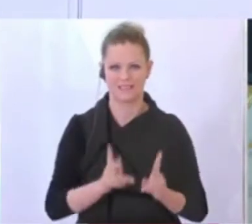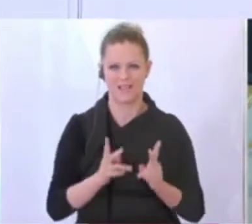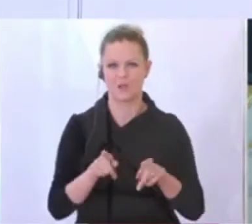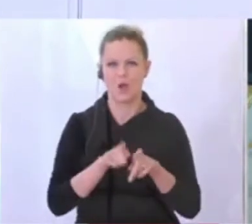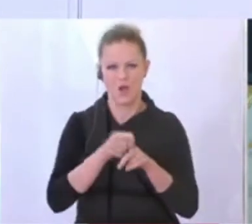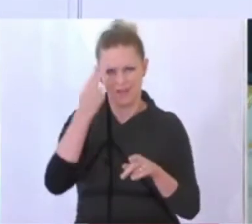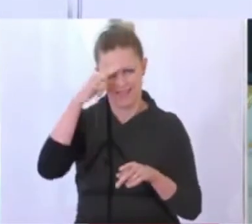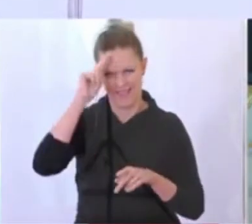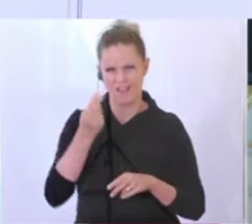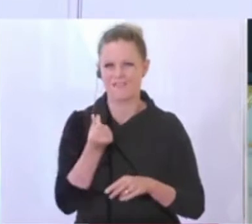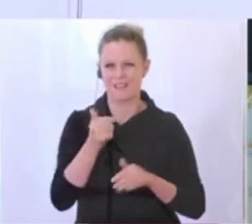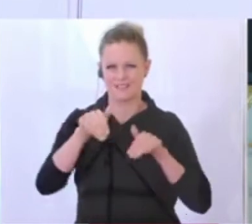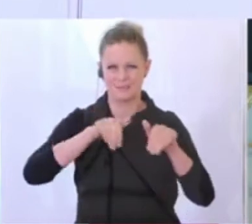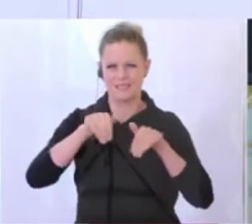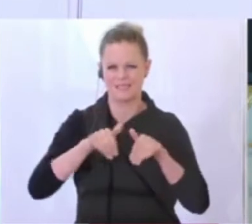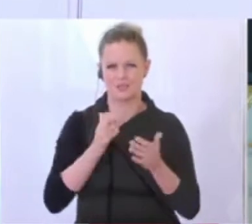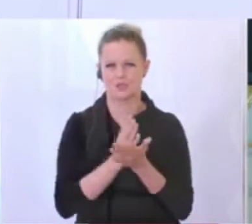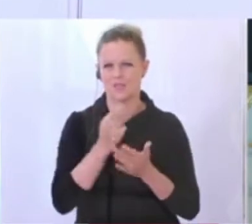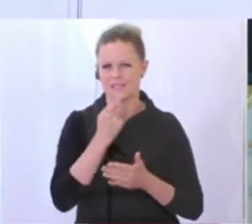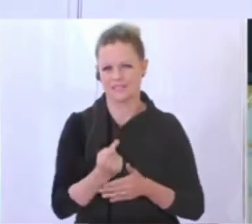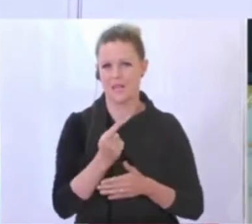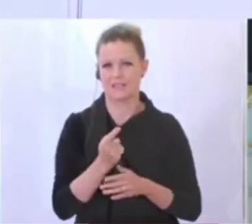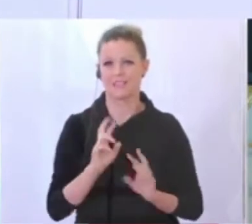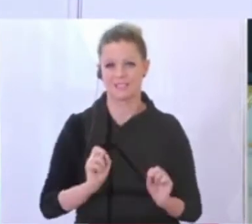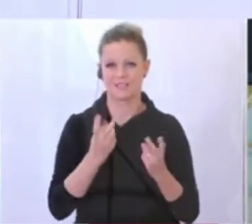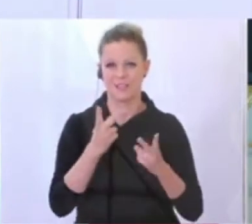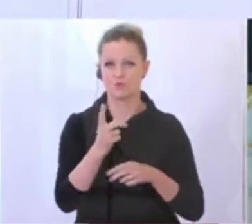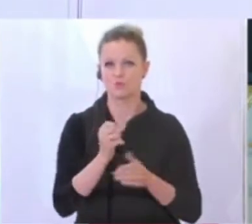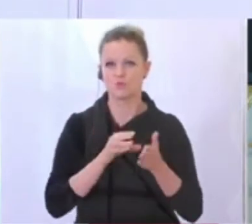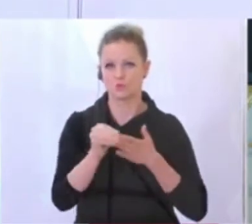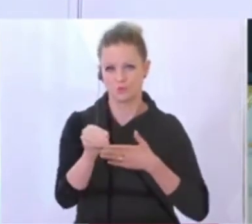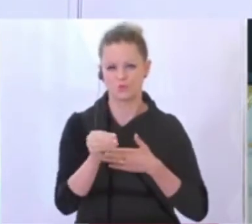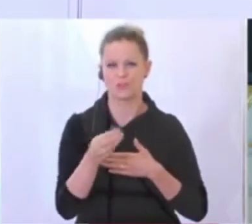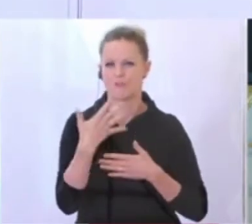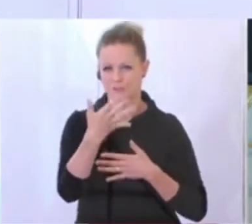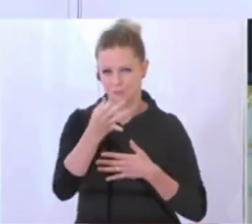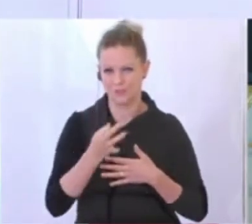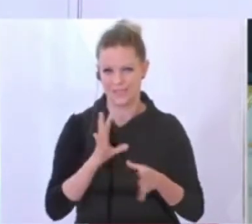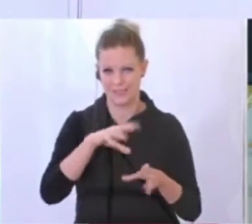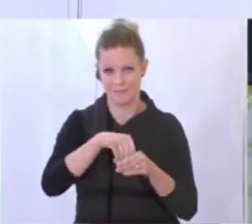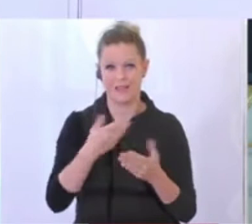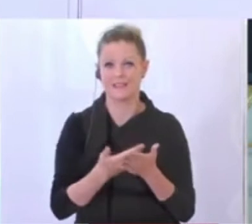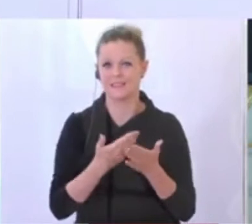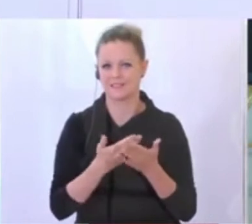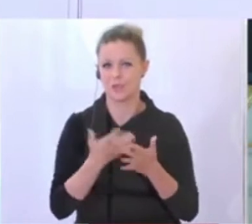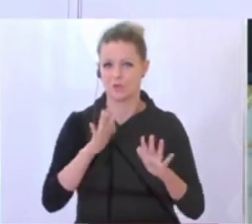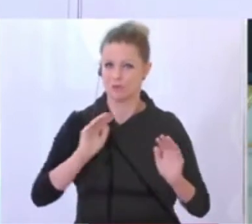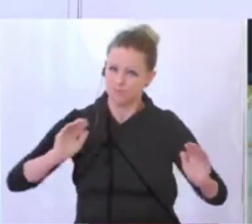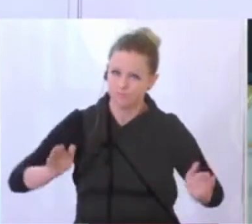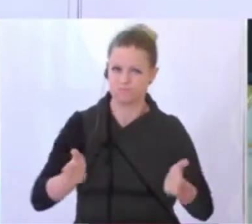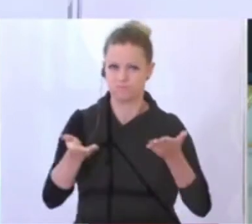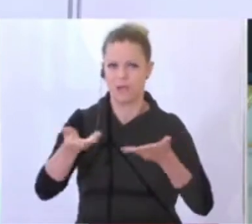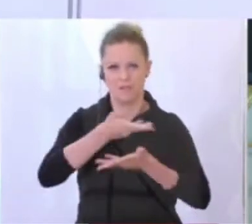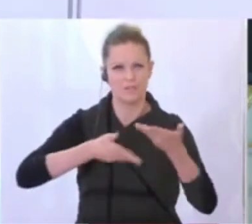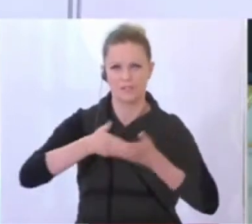Finanzminister ausführen, ein Zweckzuschuss von 50 Prozent hier vorgesehen ist. Das auch von dieser Schubkraft her